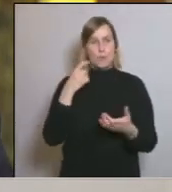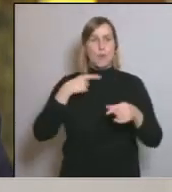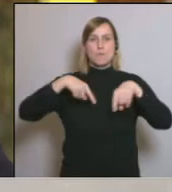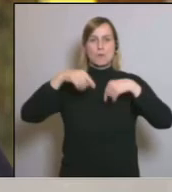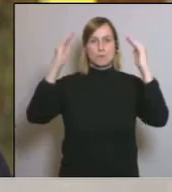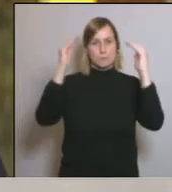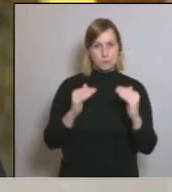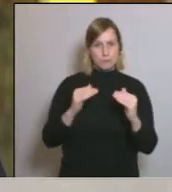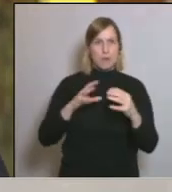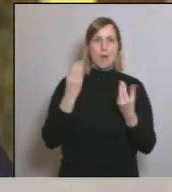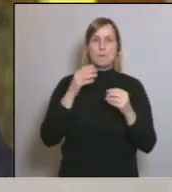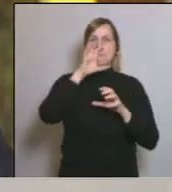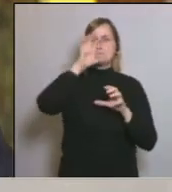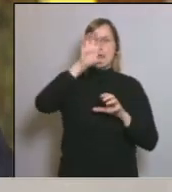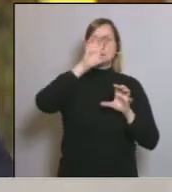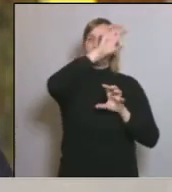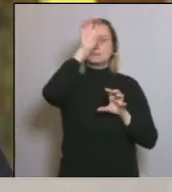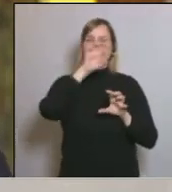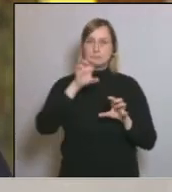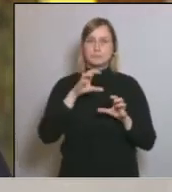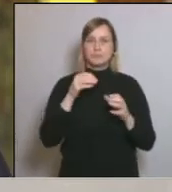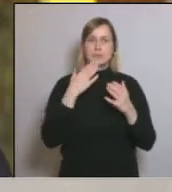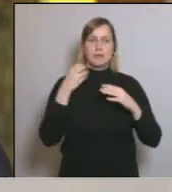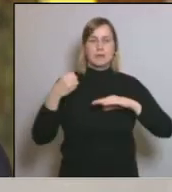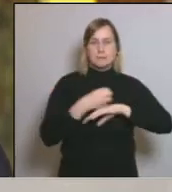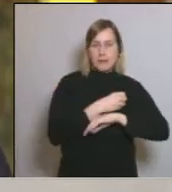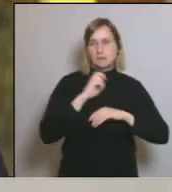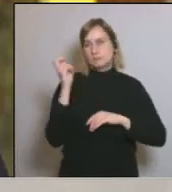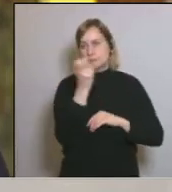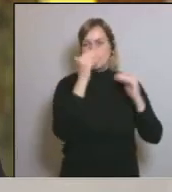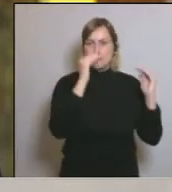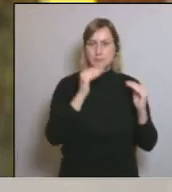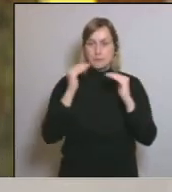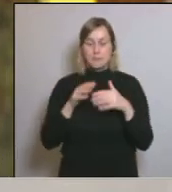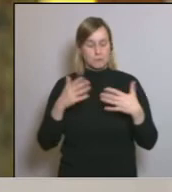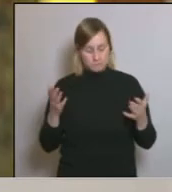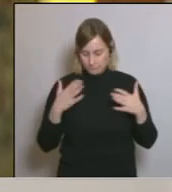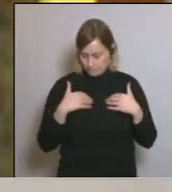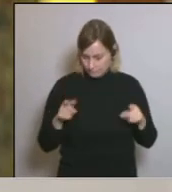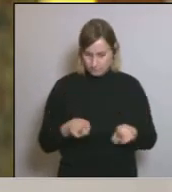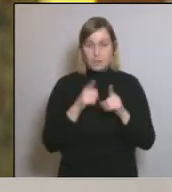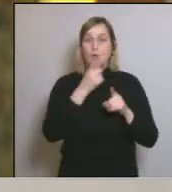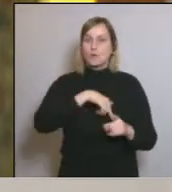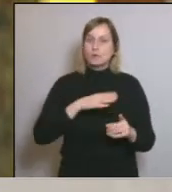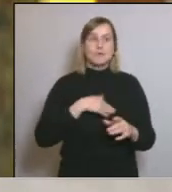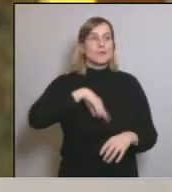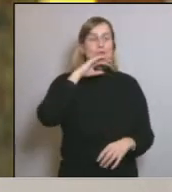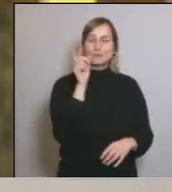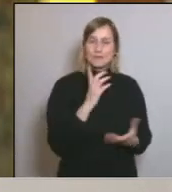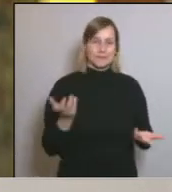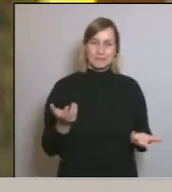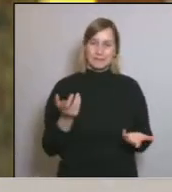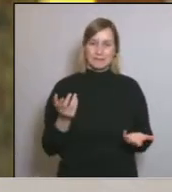a molts llocs del país per ferroviaris etcètera però nosaltres insistim que no és suficient o que no té cap